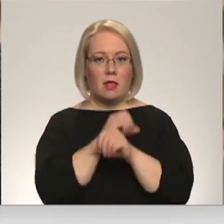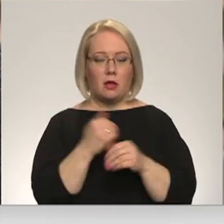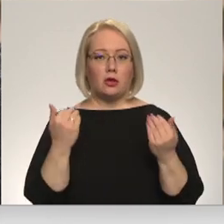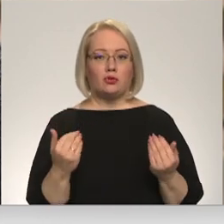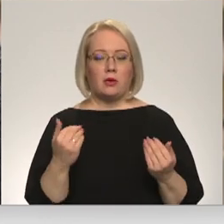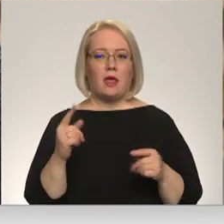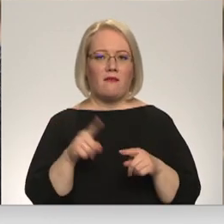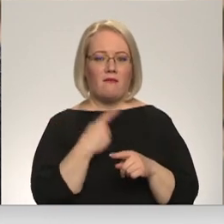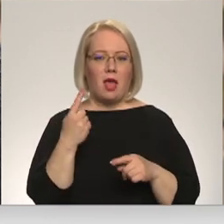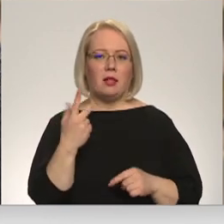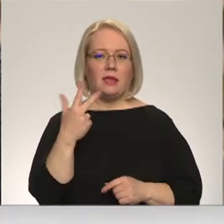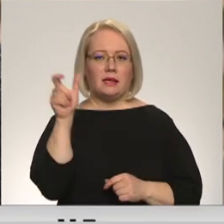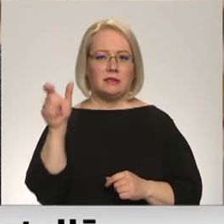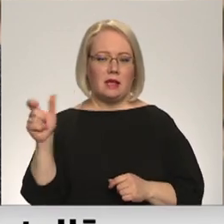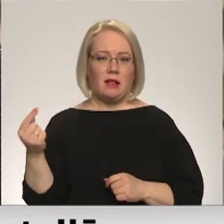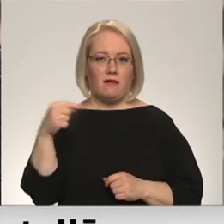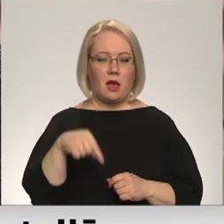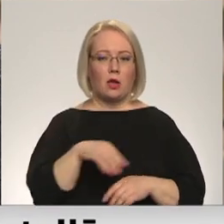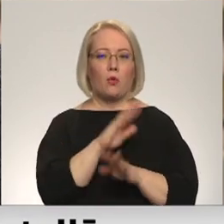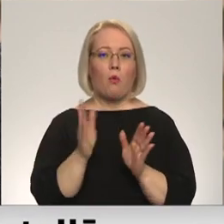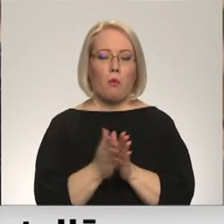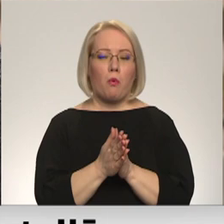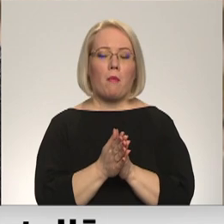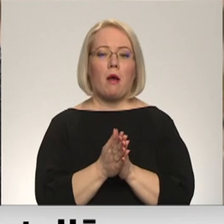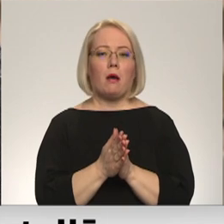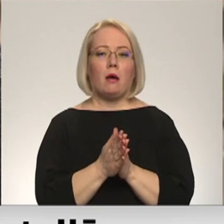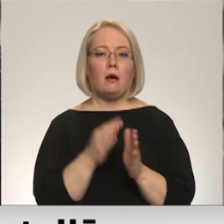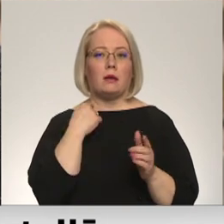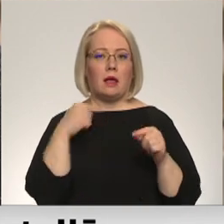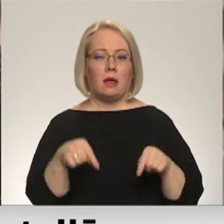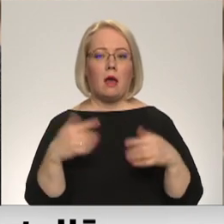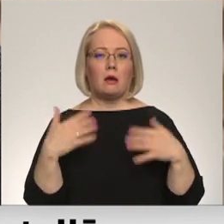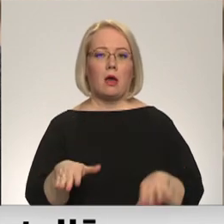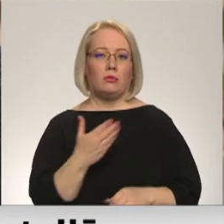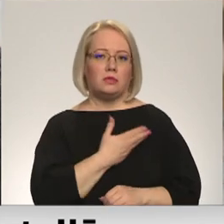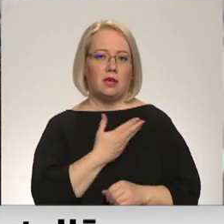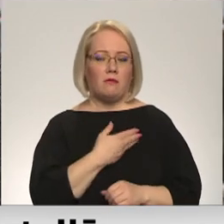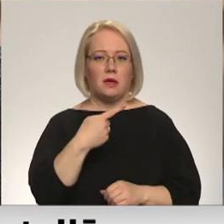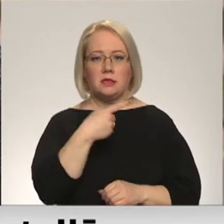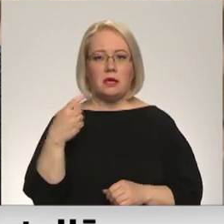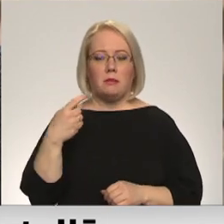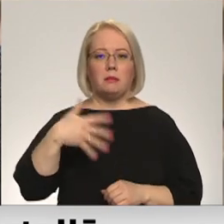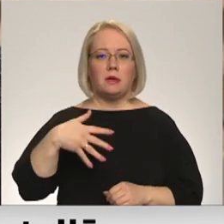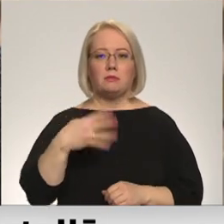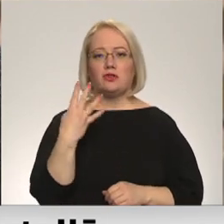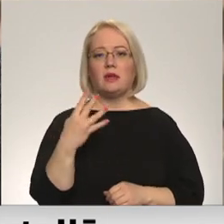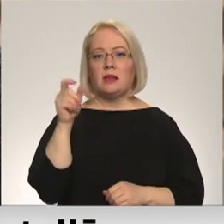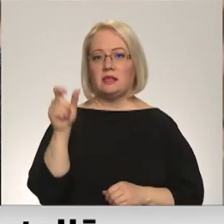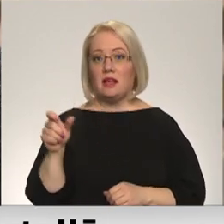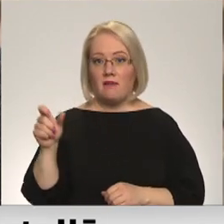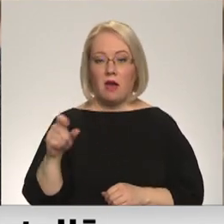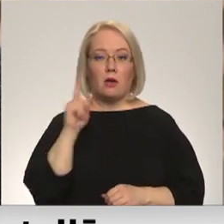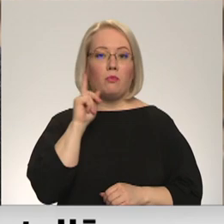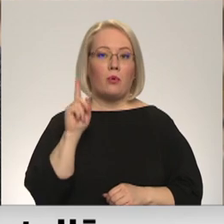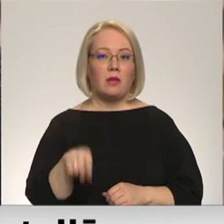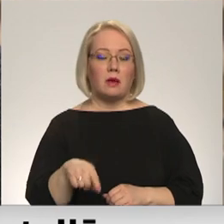bija vēl aptuveni trīs cilvēki, bet kopumā Rīgā ir jau izmitināti 154 cilvēki. Protams,